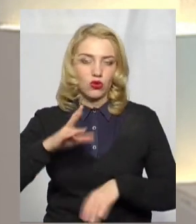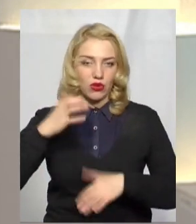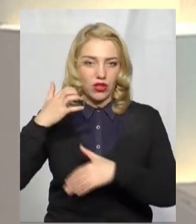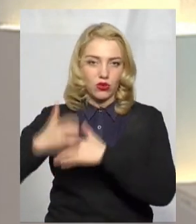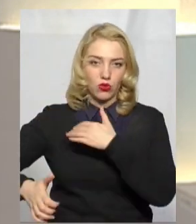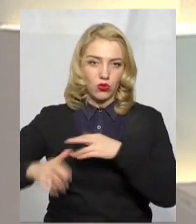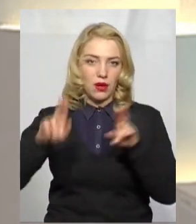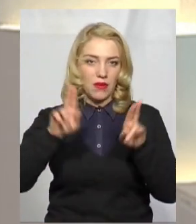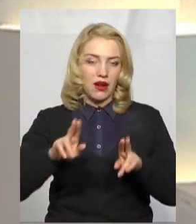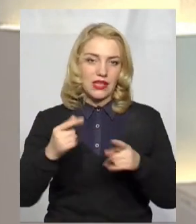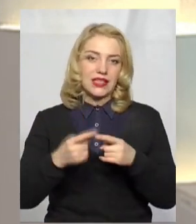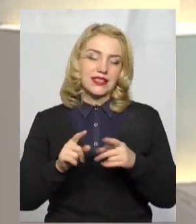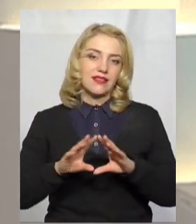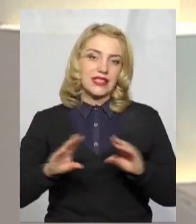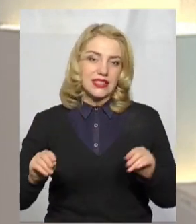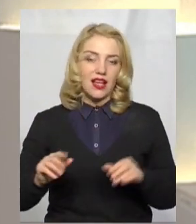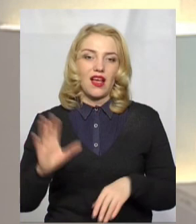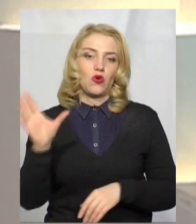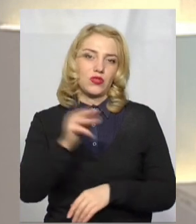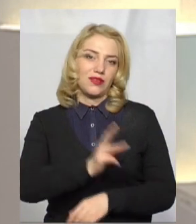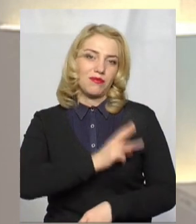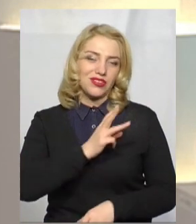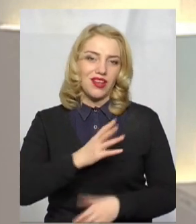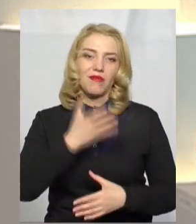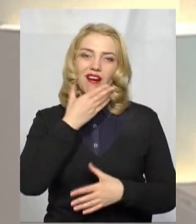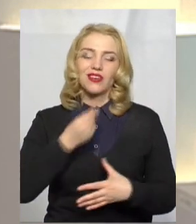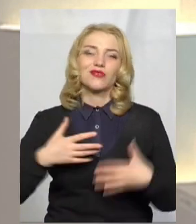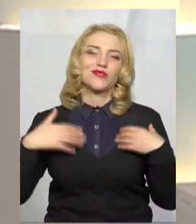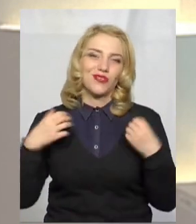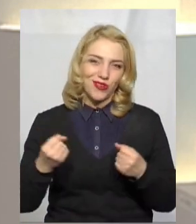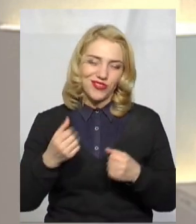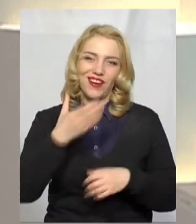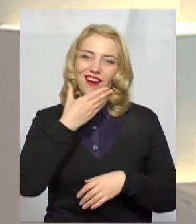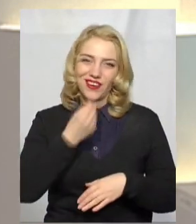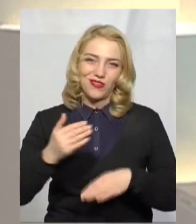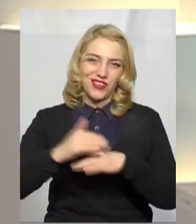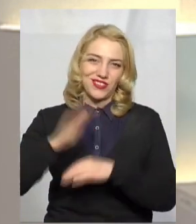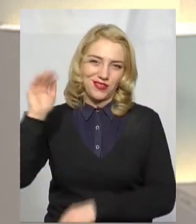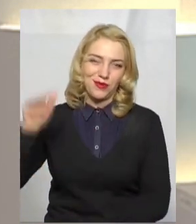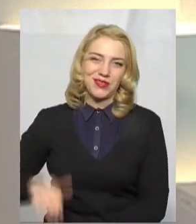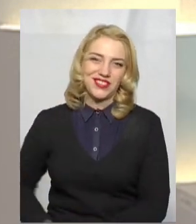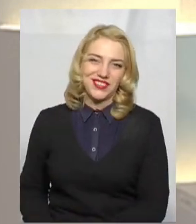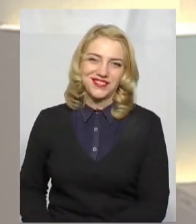правила. Наразі це все. Усім бажаємо доброго здоров'я і гарного вечора. Нехай щастить.